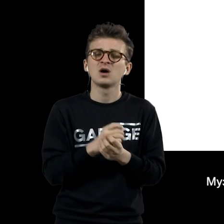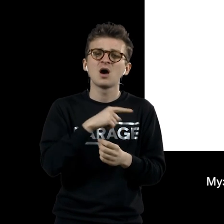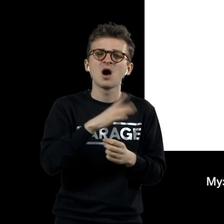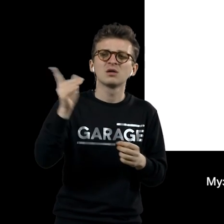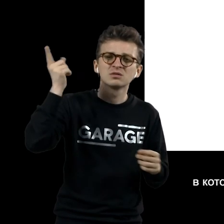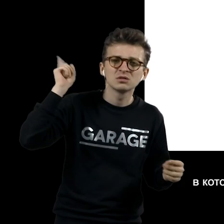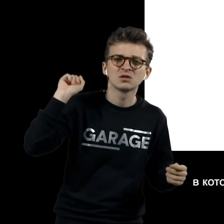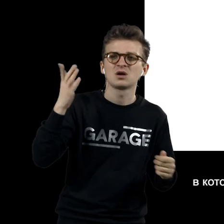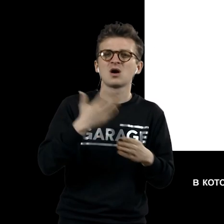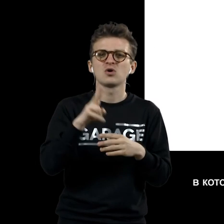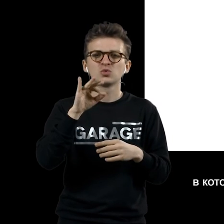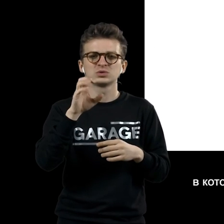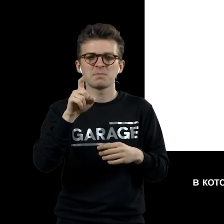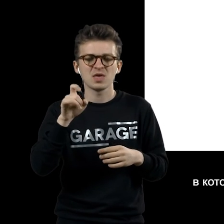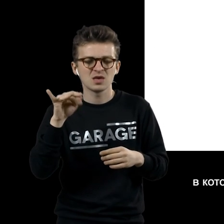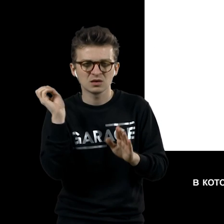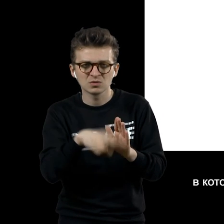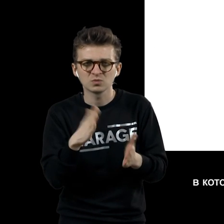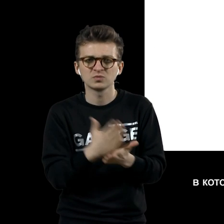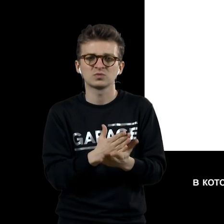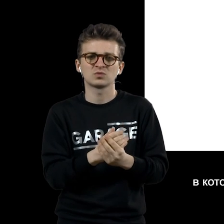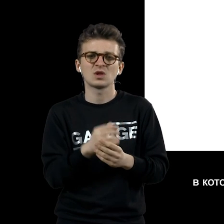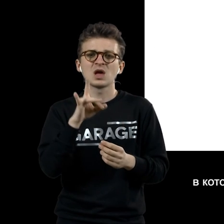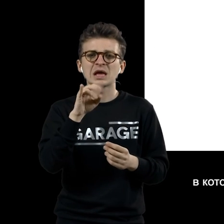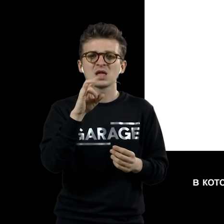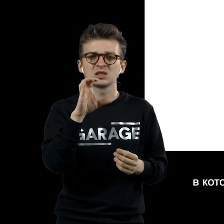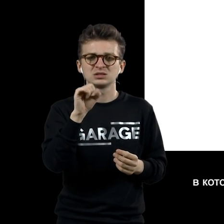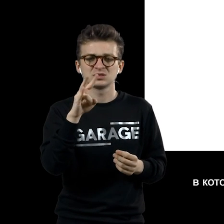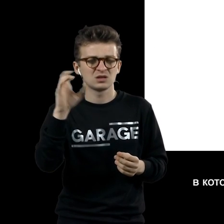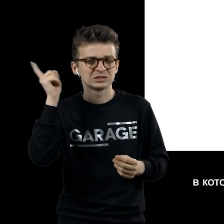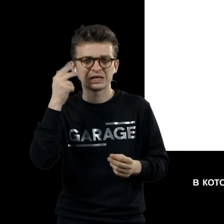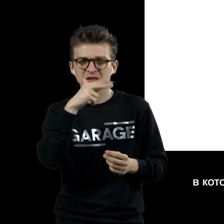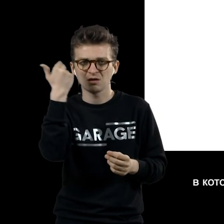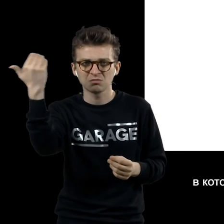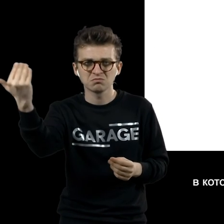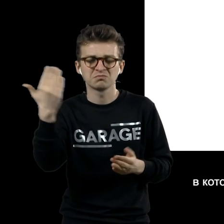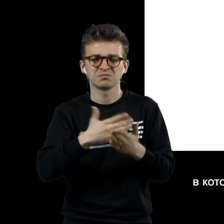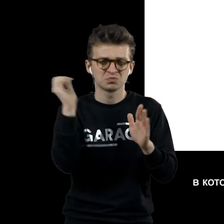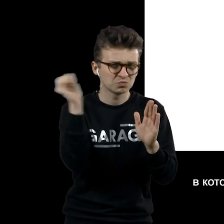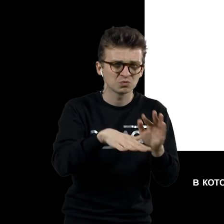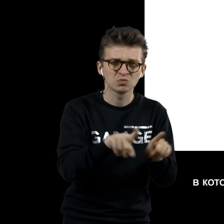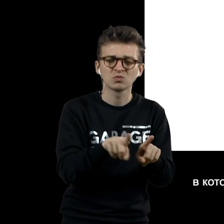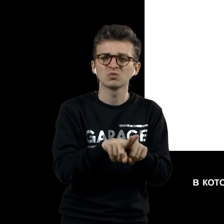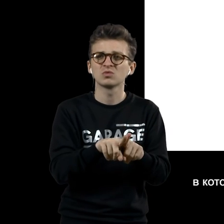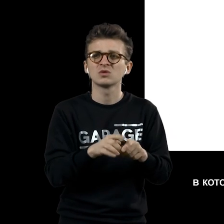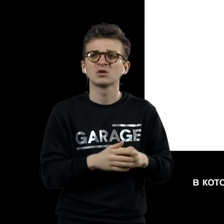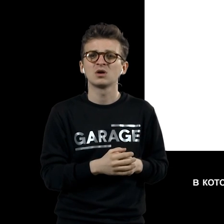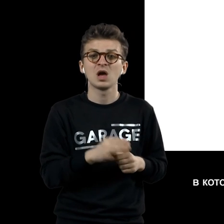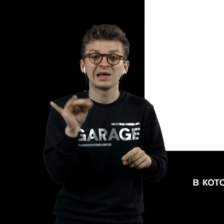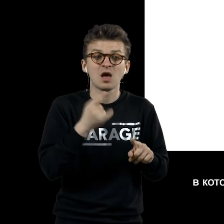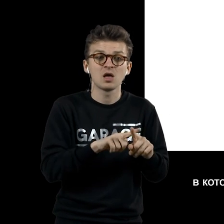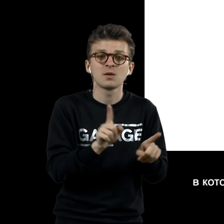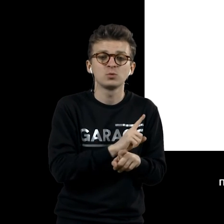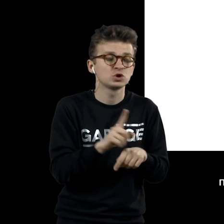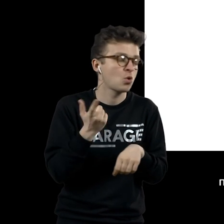доспехов, котором есть потрясающая коллекция ренессанса итальянского, в котором есть… И музей очень